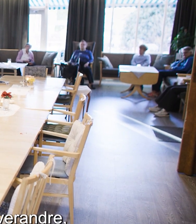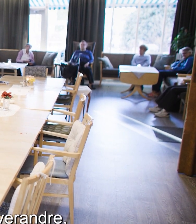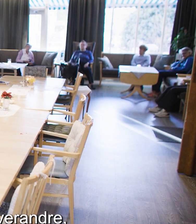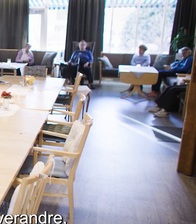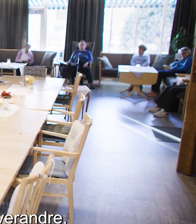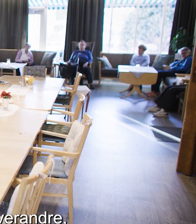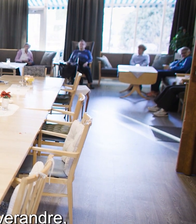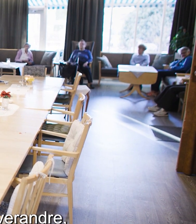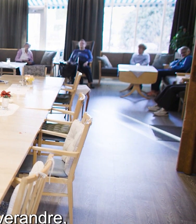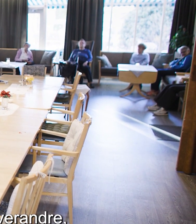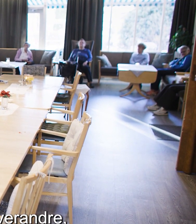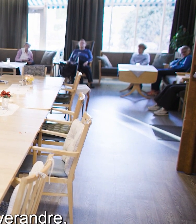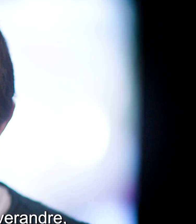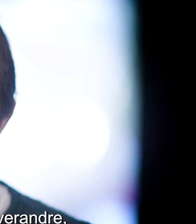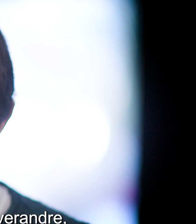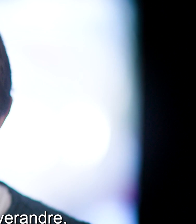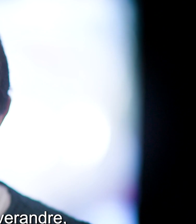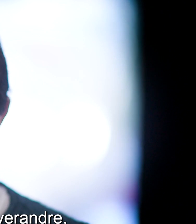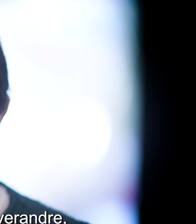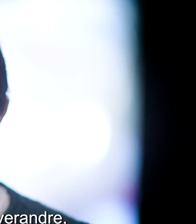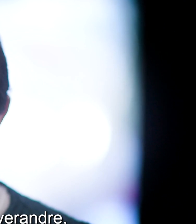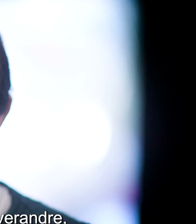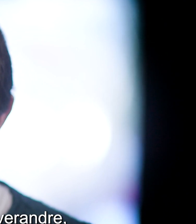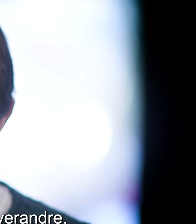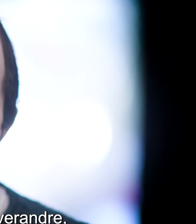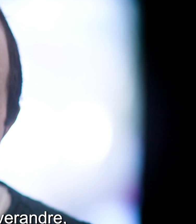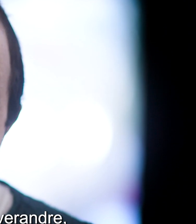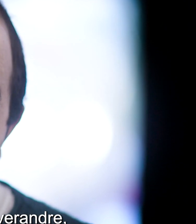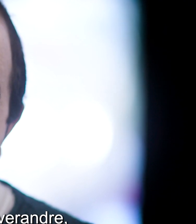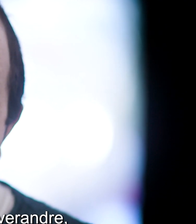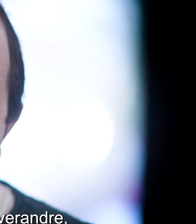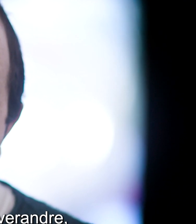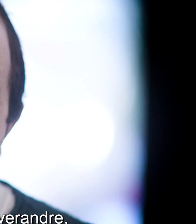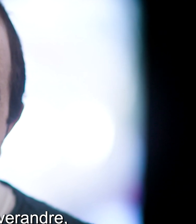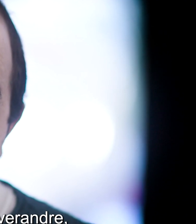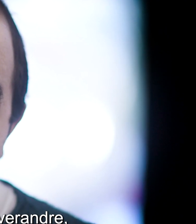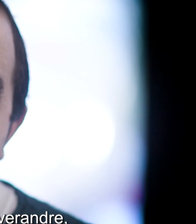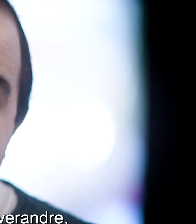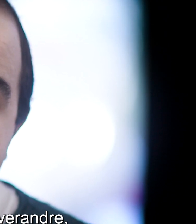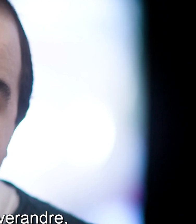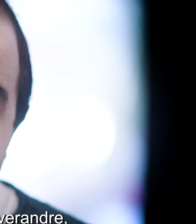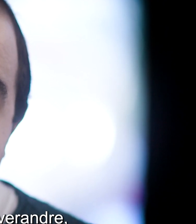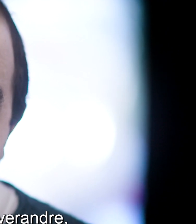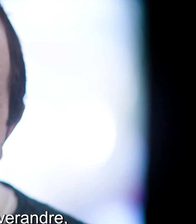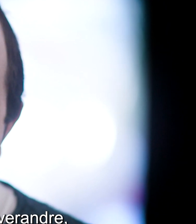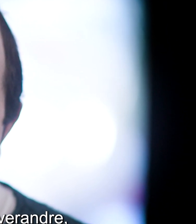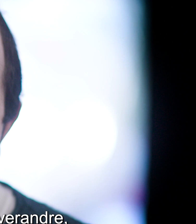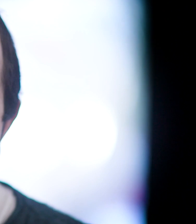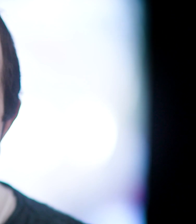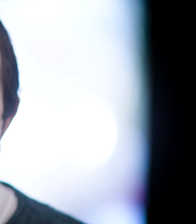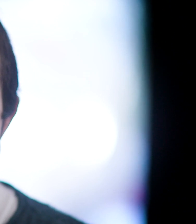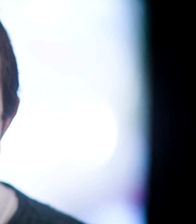få pålegget litt ut med litt mer sånn avstand fra hverandre slik at alle rekker det.